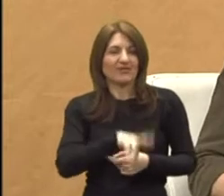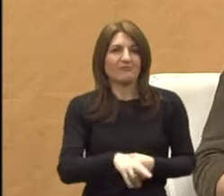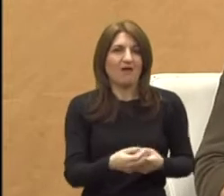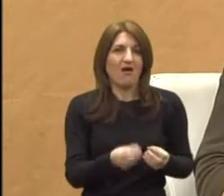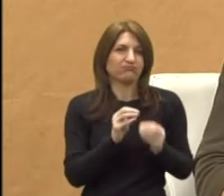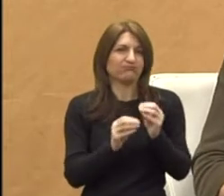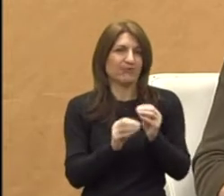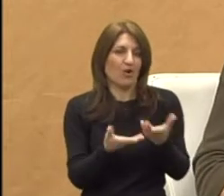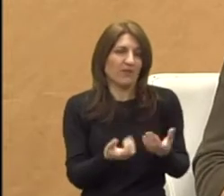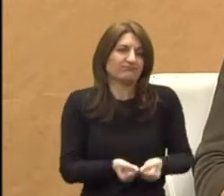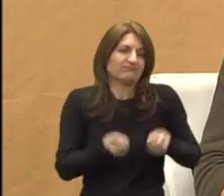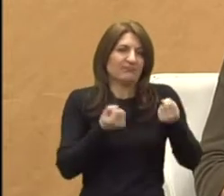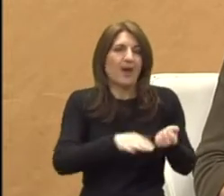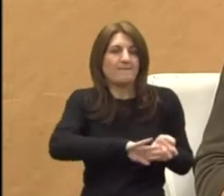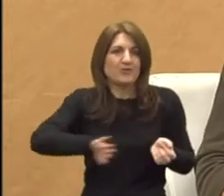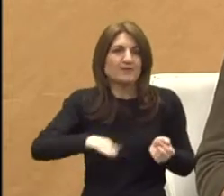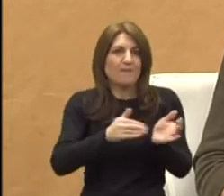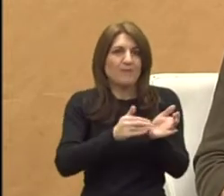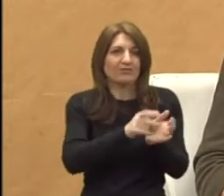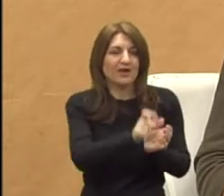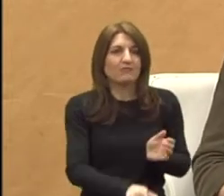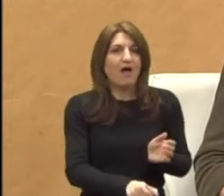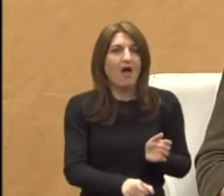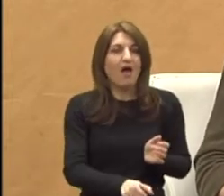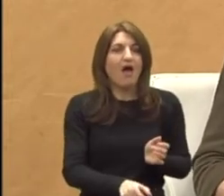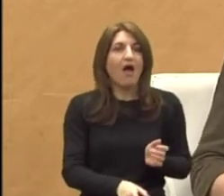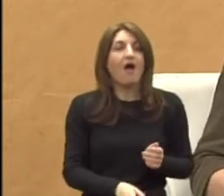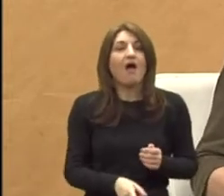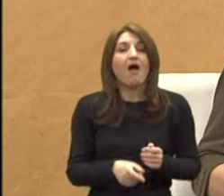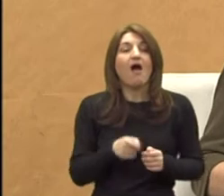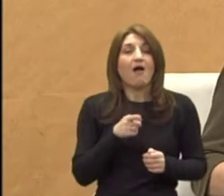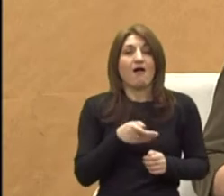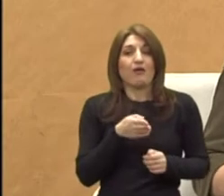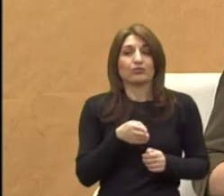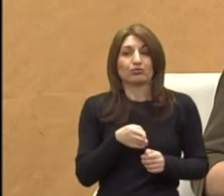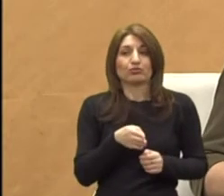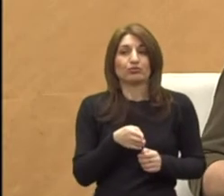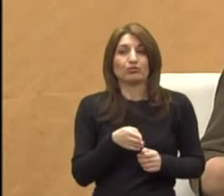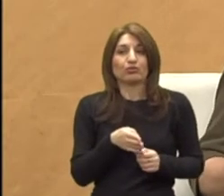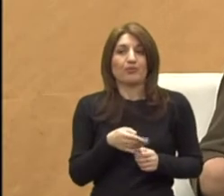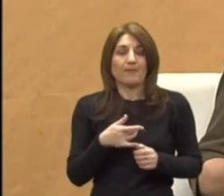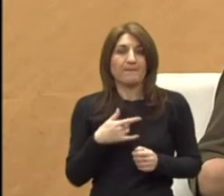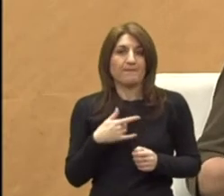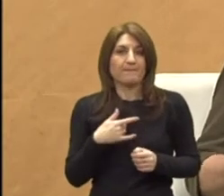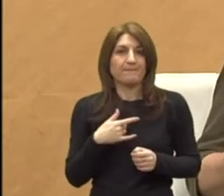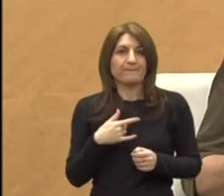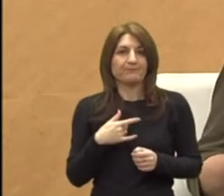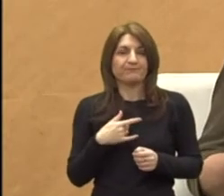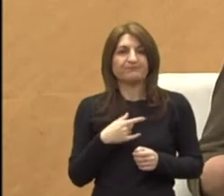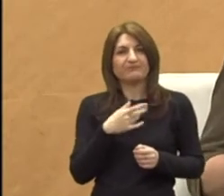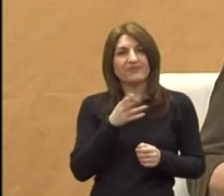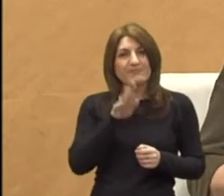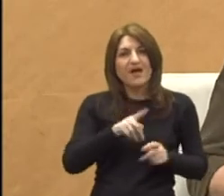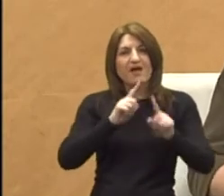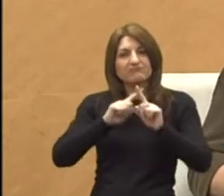takvih određenih posebnih potreba. Ne znači da je to, tu sad možemo različiti